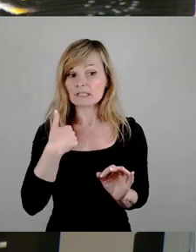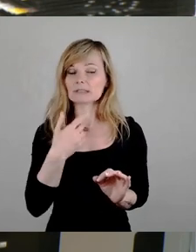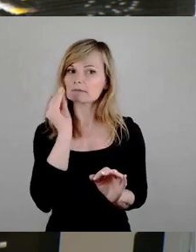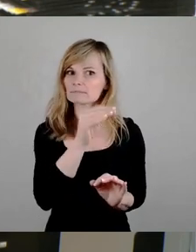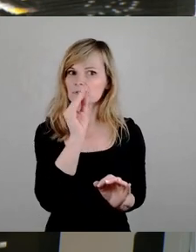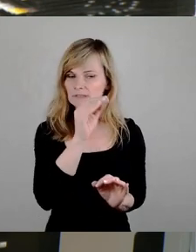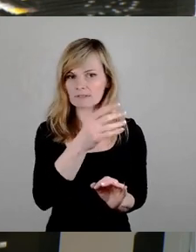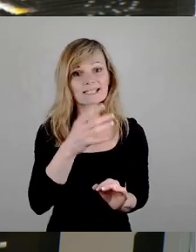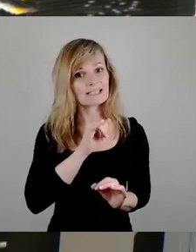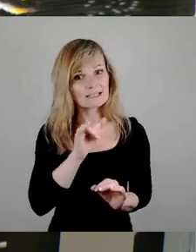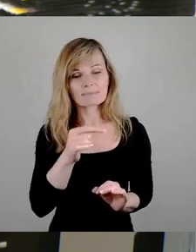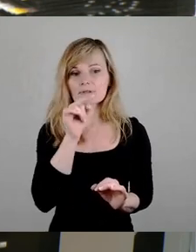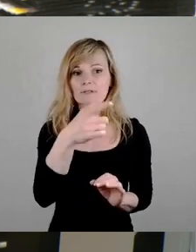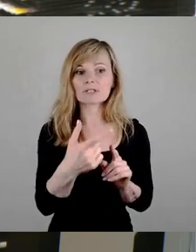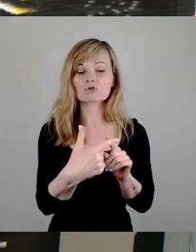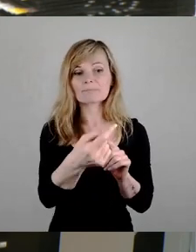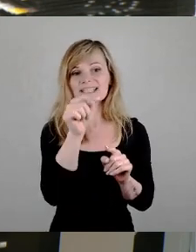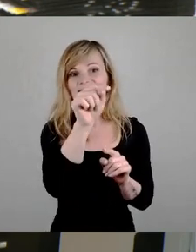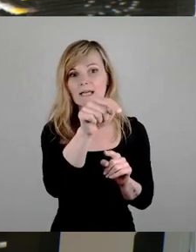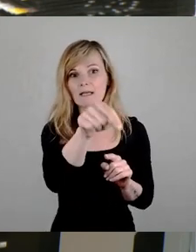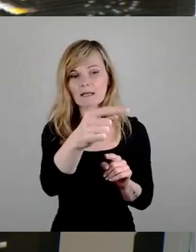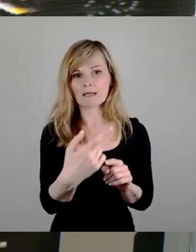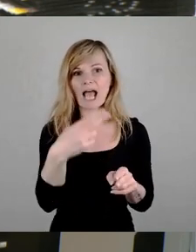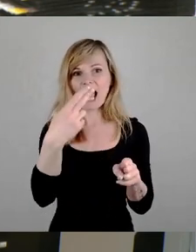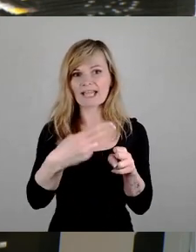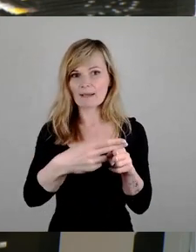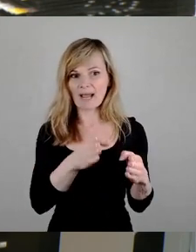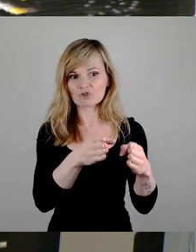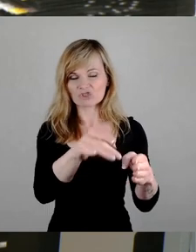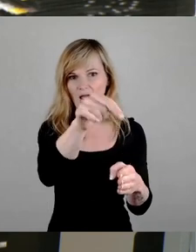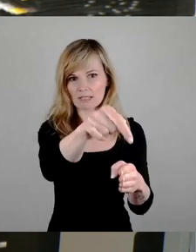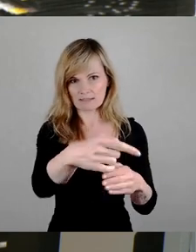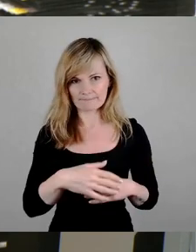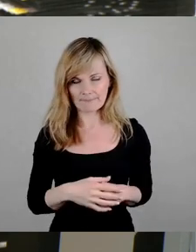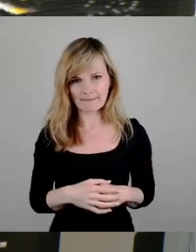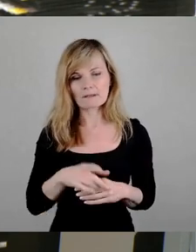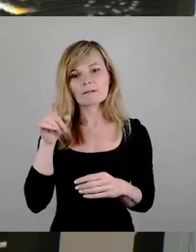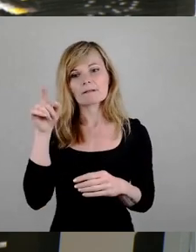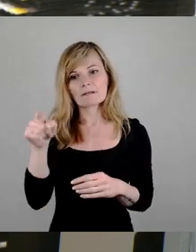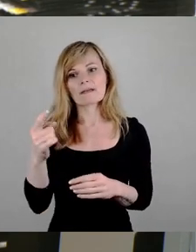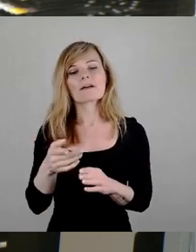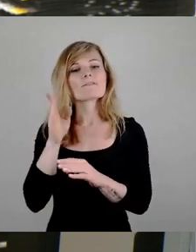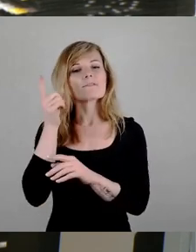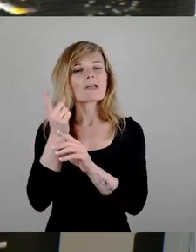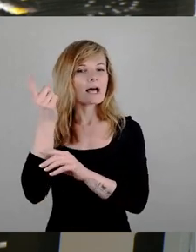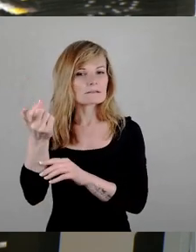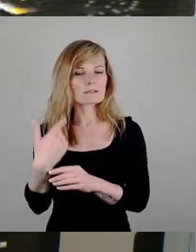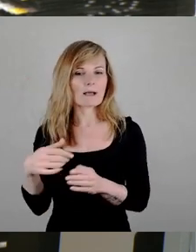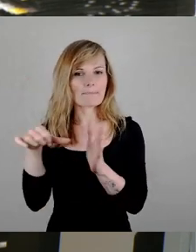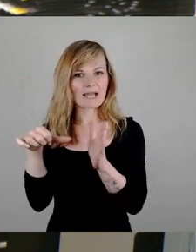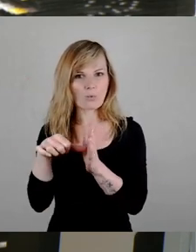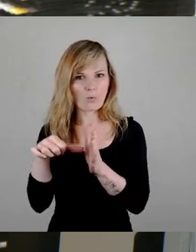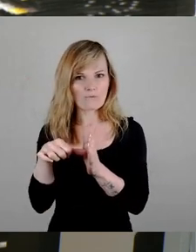dass da vorne an der Spitze gerade auch aus städtebaulichen Gründen gegenüber dem Fernbahnhof Dresdner, Dresden-Neustadt,